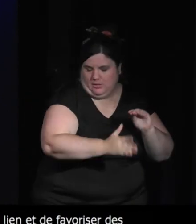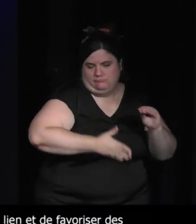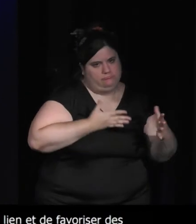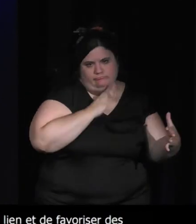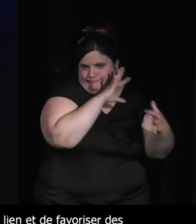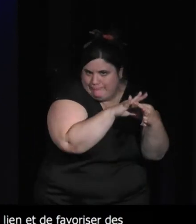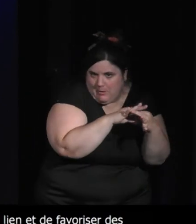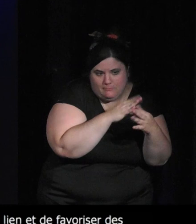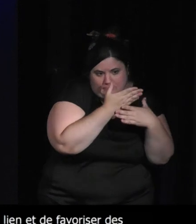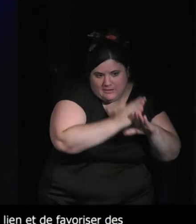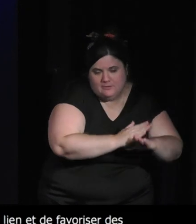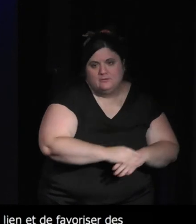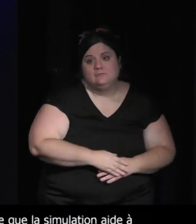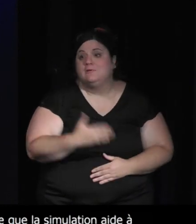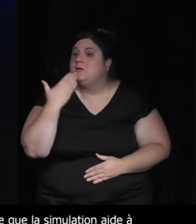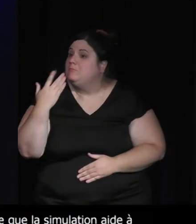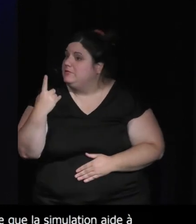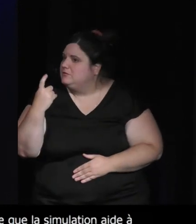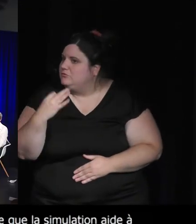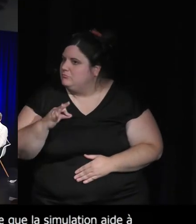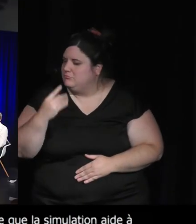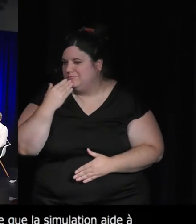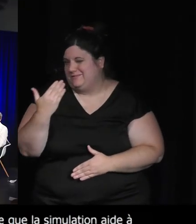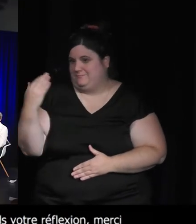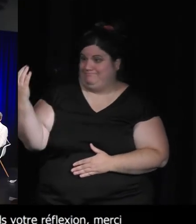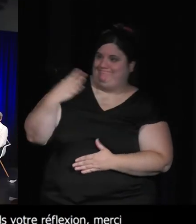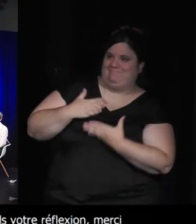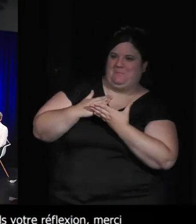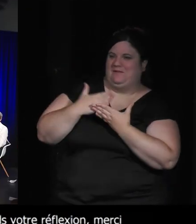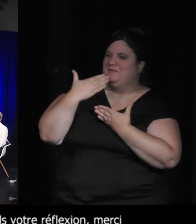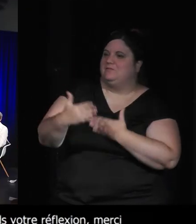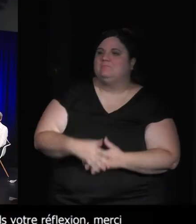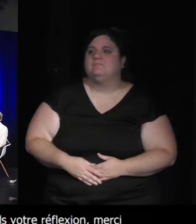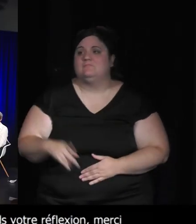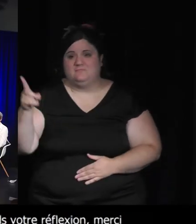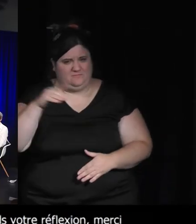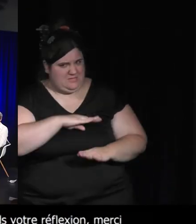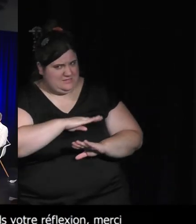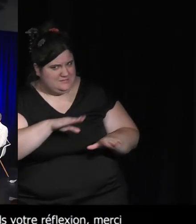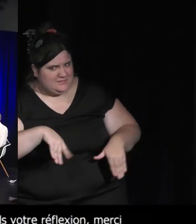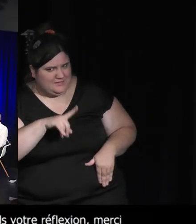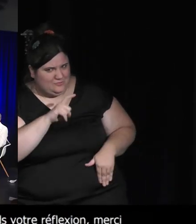mais je comprends votre réflexion merci de la partager il y une dernière question là je crois